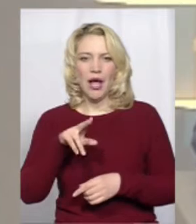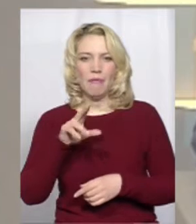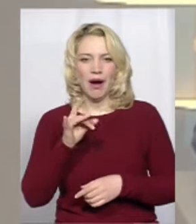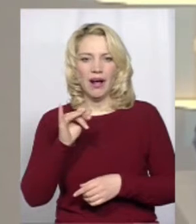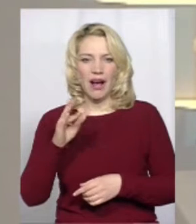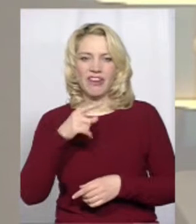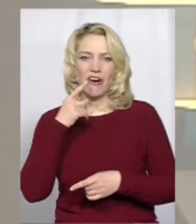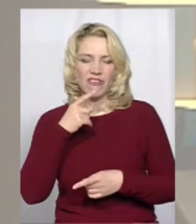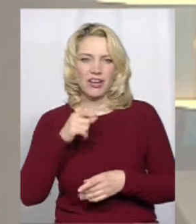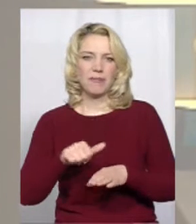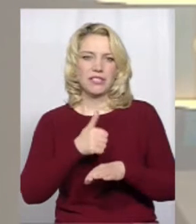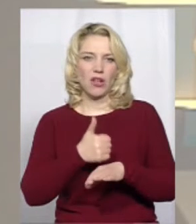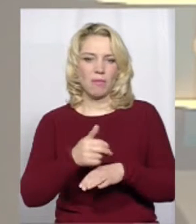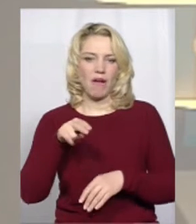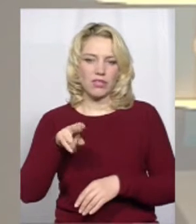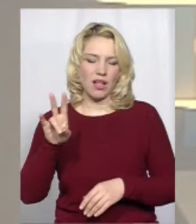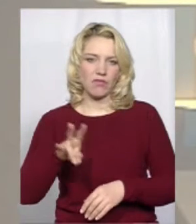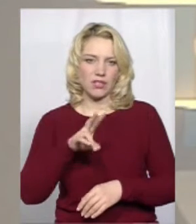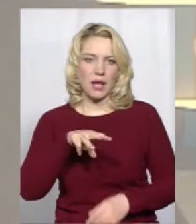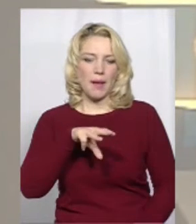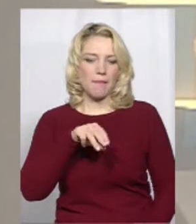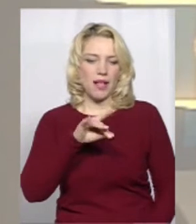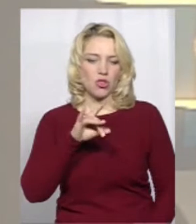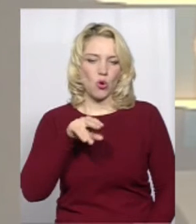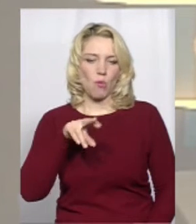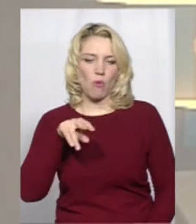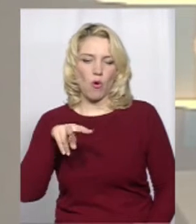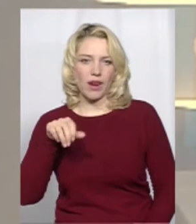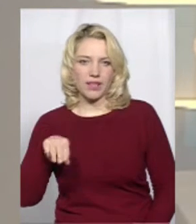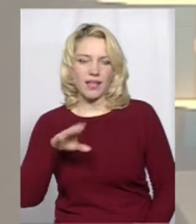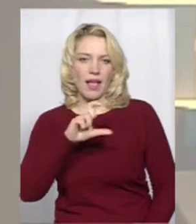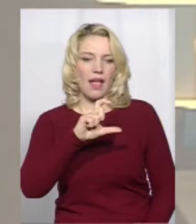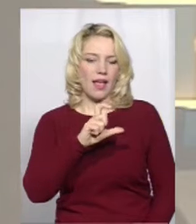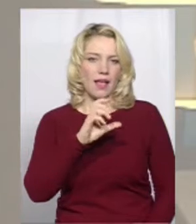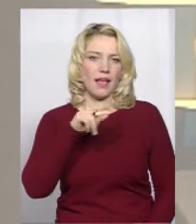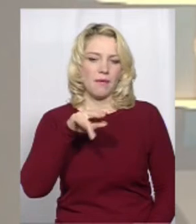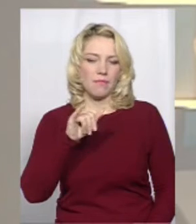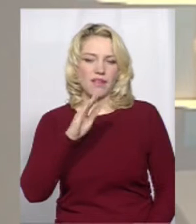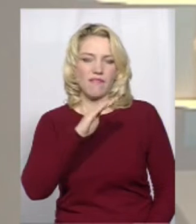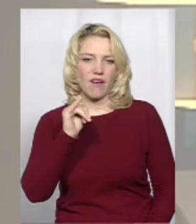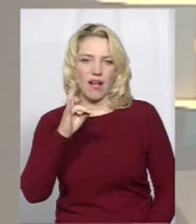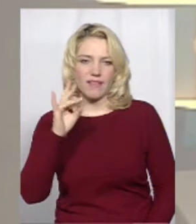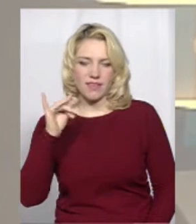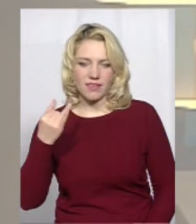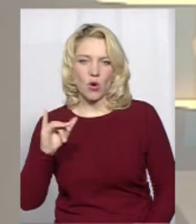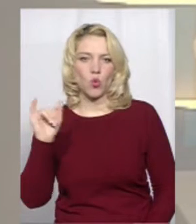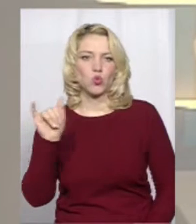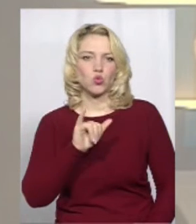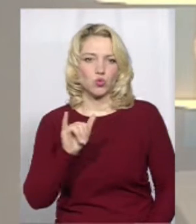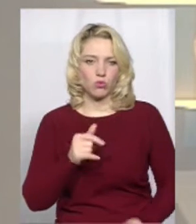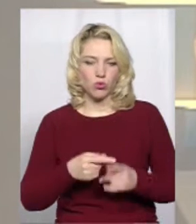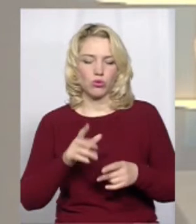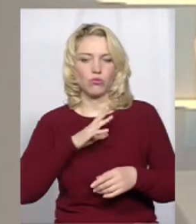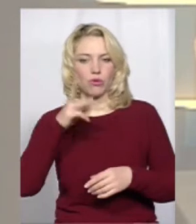говорив представник Православної Церкви України митрополіт Епіфаній у суботу. Він очолив богослужіння у Хмельницькому